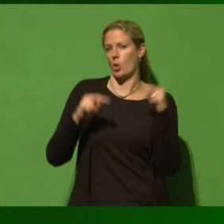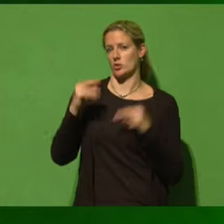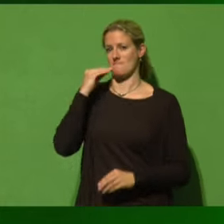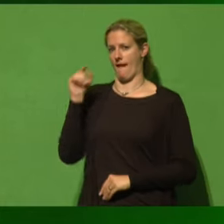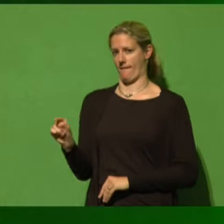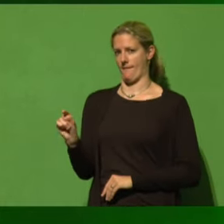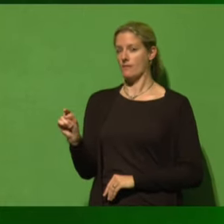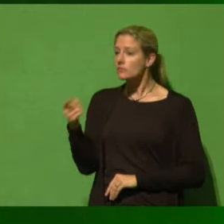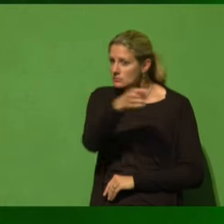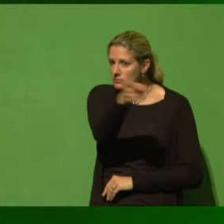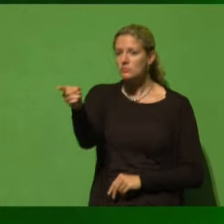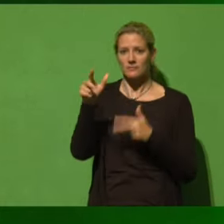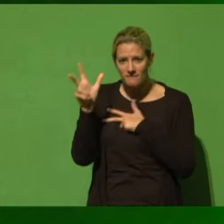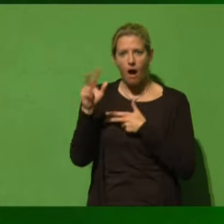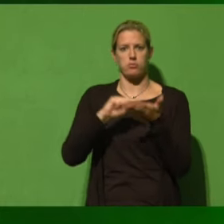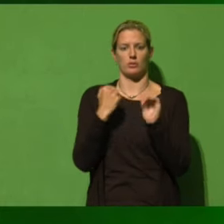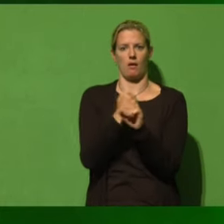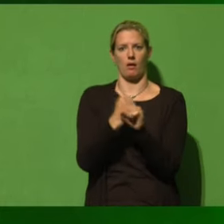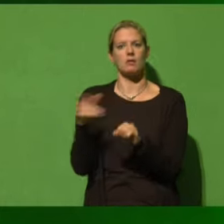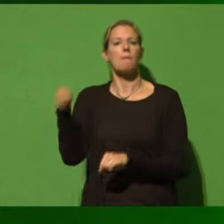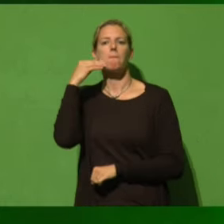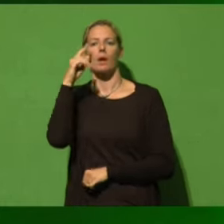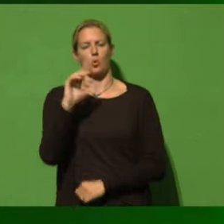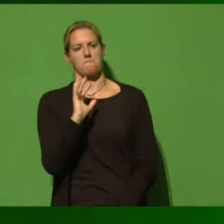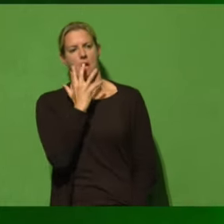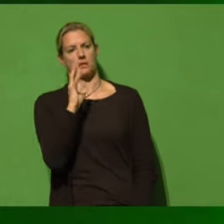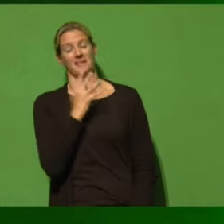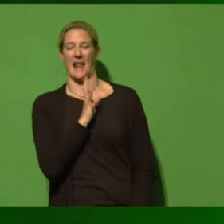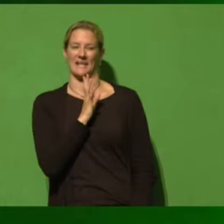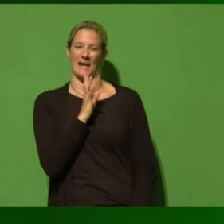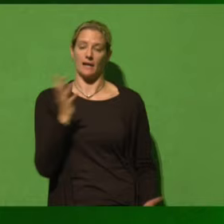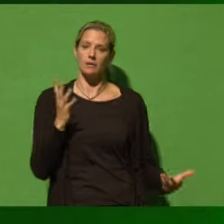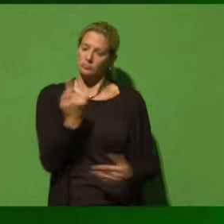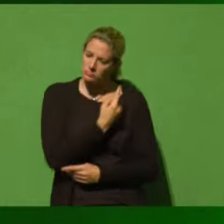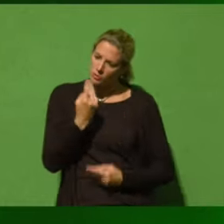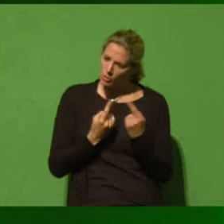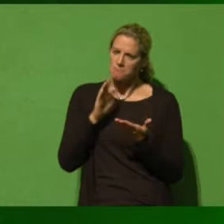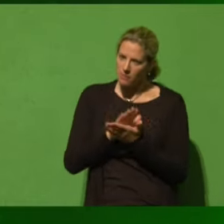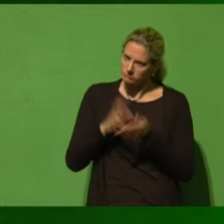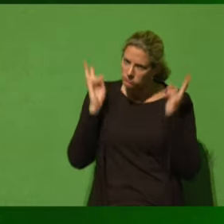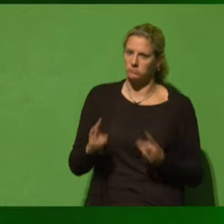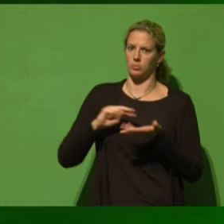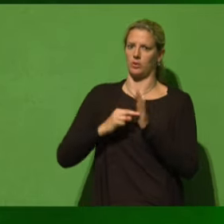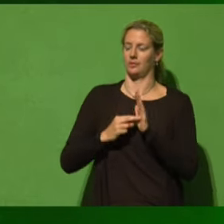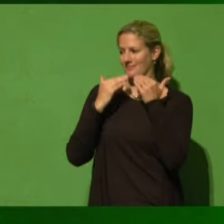Ihr macht reale Politik. Frau Merkel stellt Fassaden auf. Und wir Grüne stehen für reale Politik. Und dafür danke ich euch.